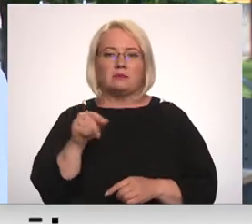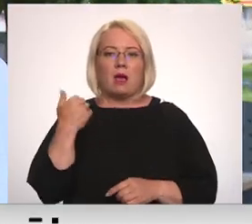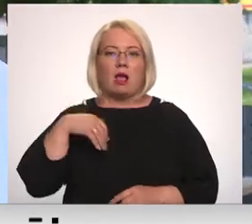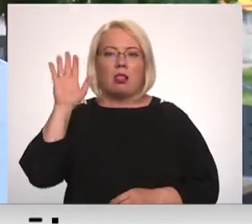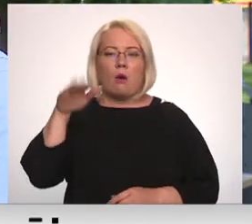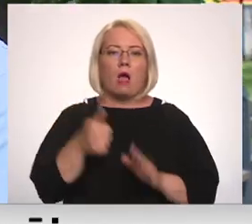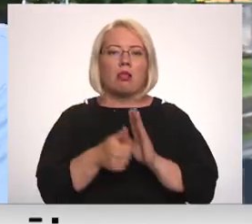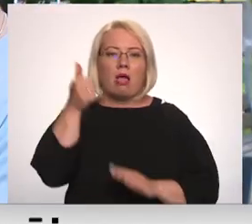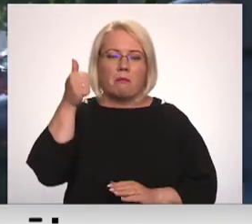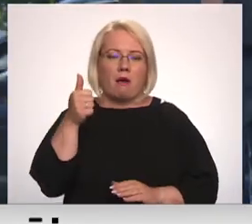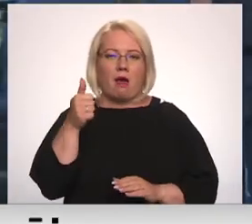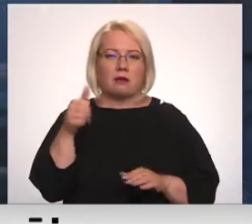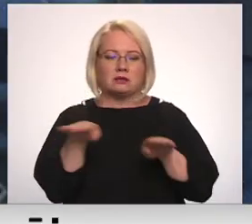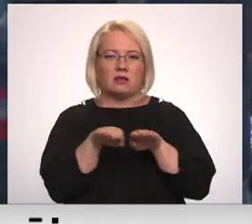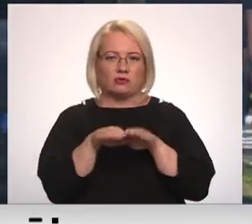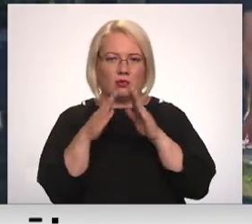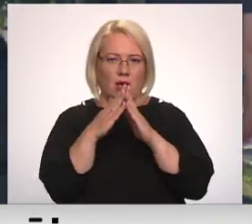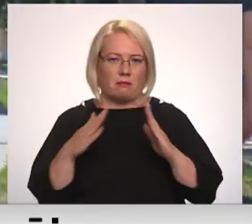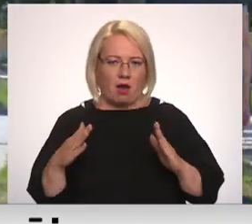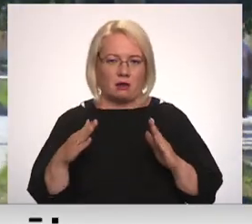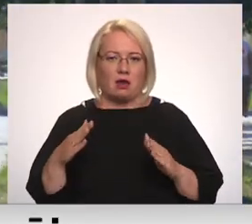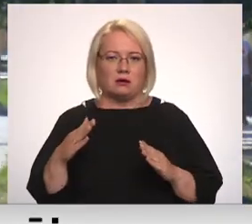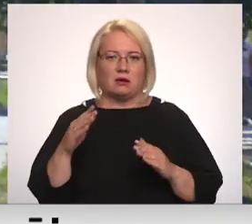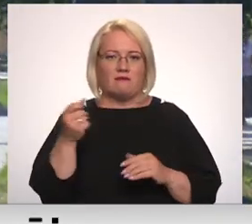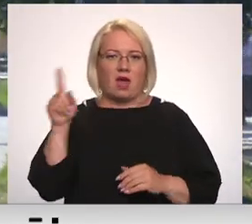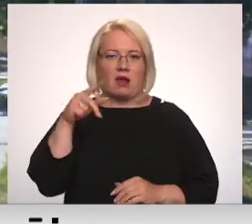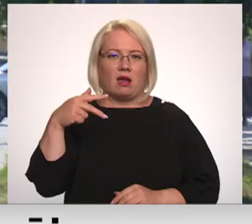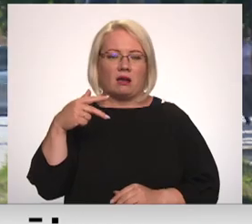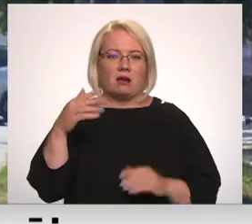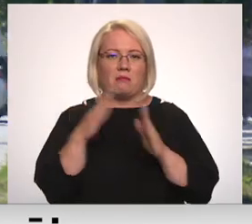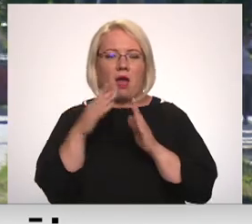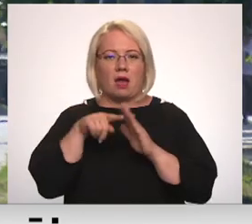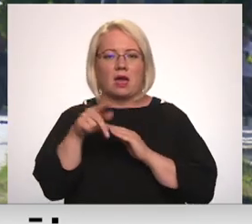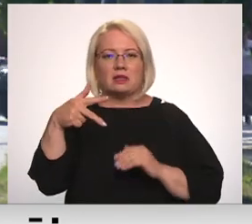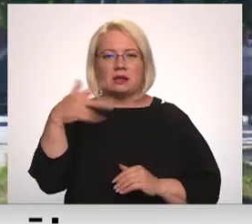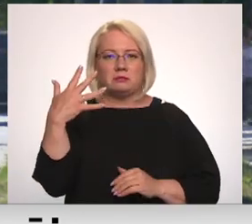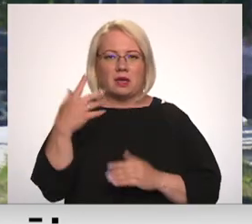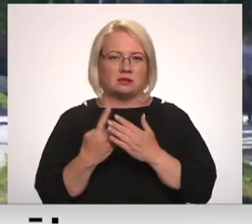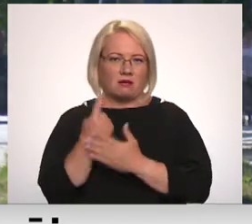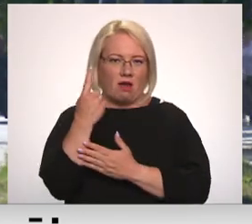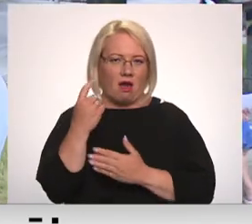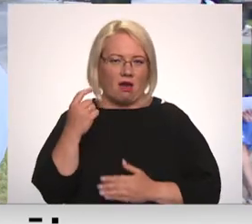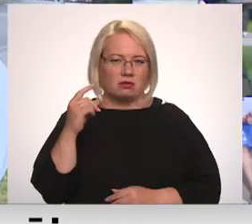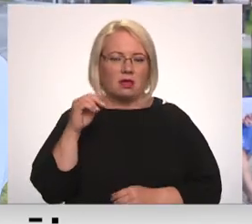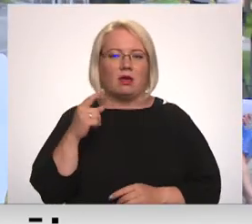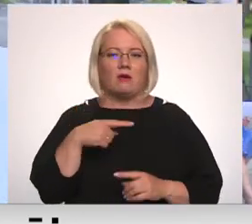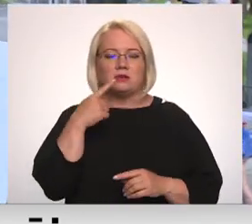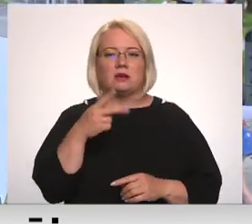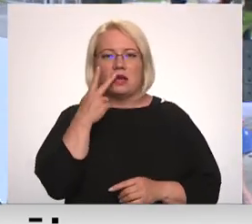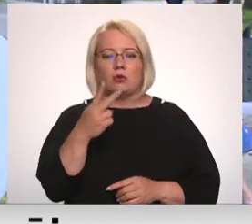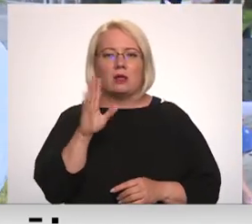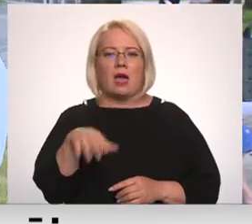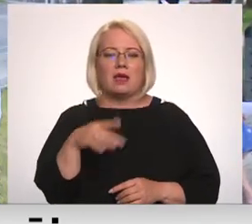labāk nekā mājās. No bietrīs un pieci. Skatos, lai viņš nav pārāk sārkans, lai nav pārāk